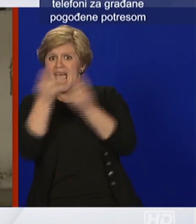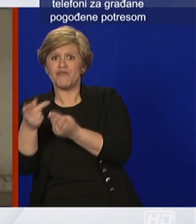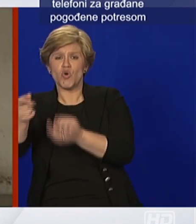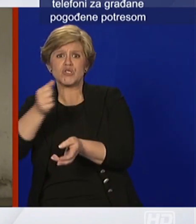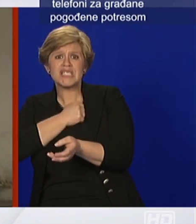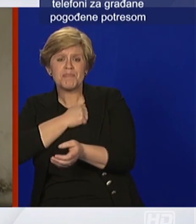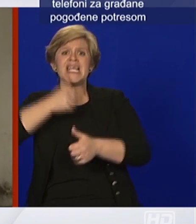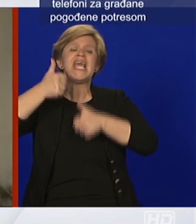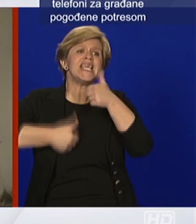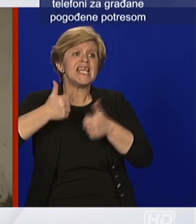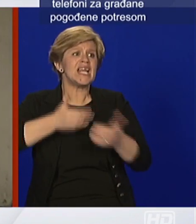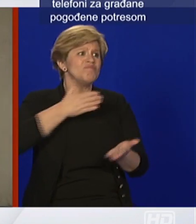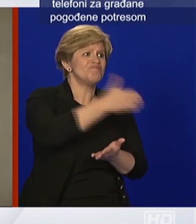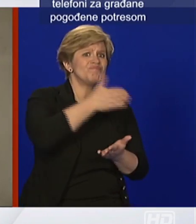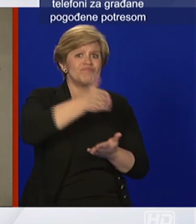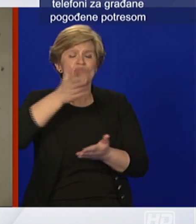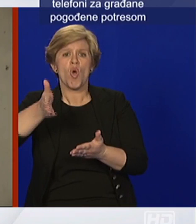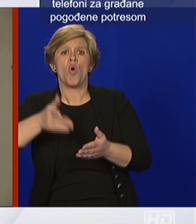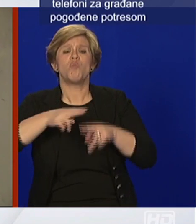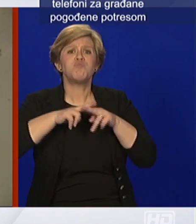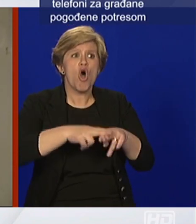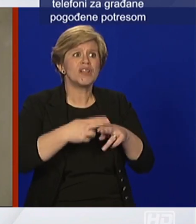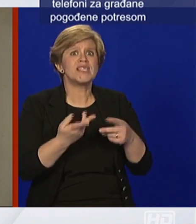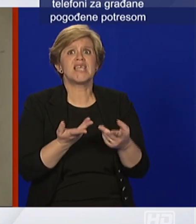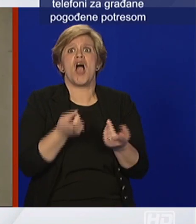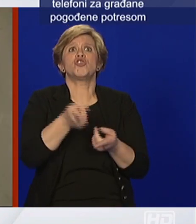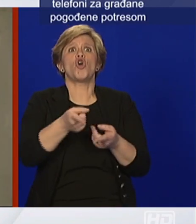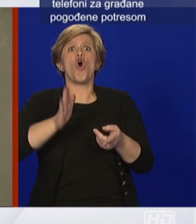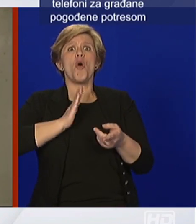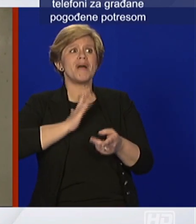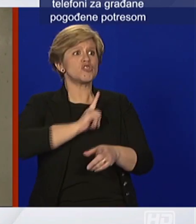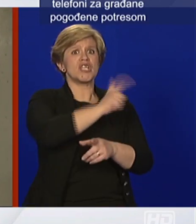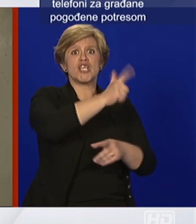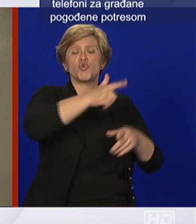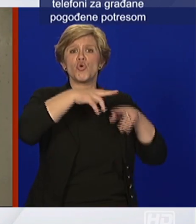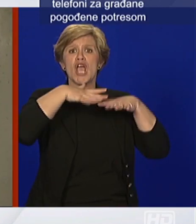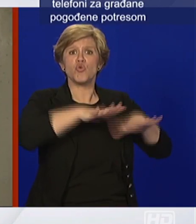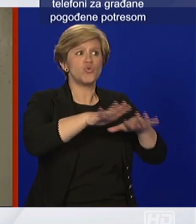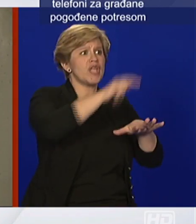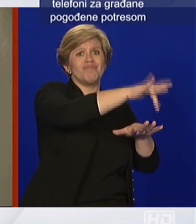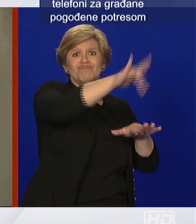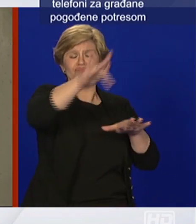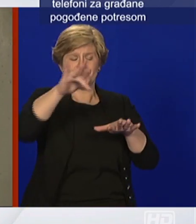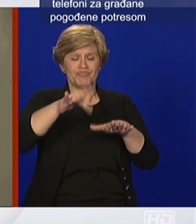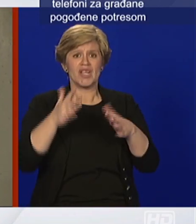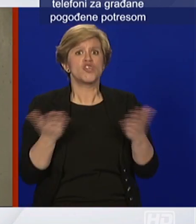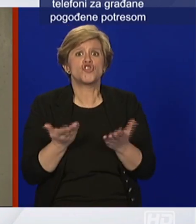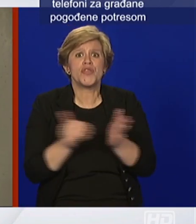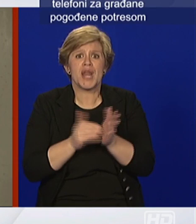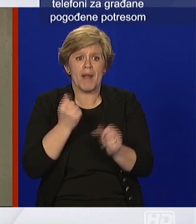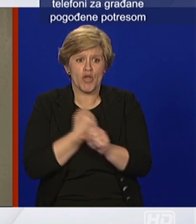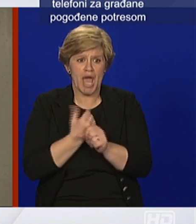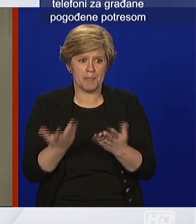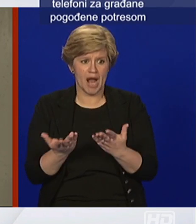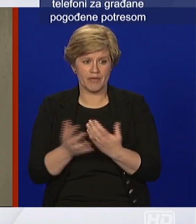općim bolnicama koje onda se izložu opasnosti za ove ostale pacijente koje je tu pravila postupanja mi svugdje dakle ne znači da ako je